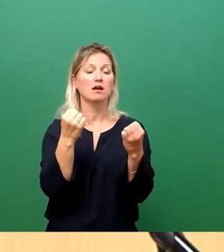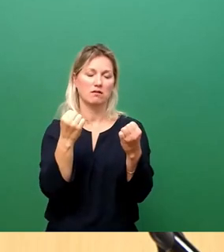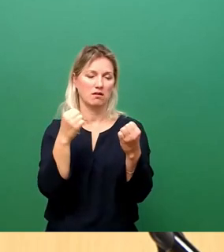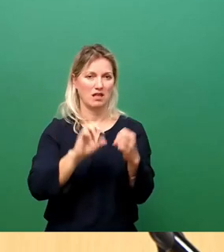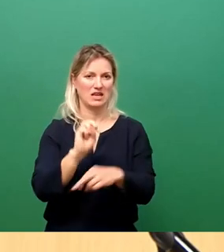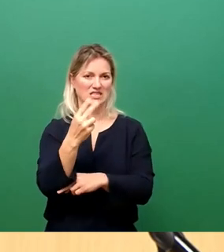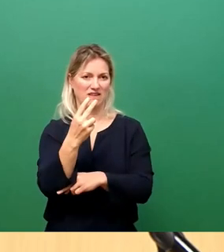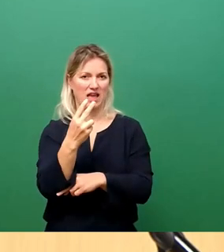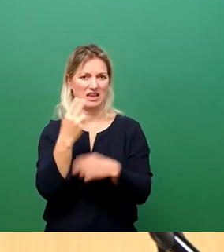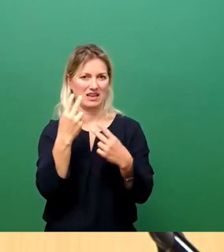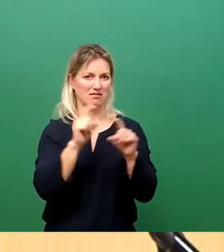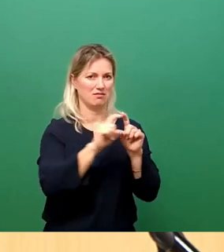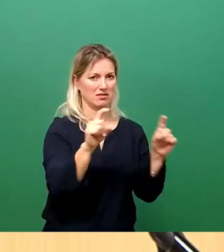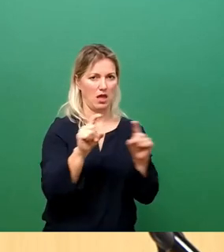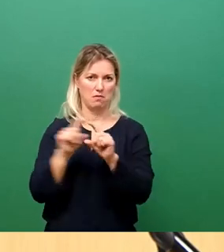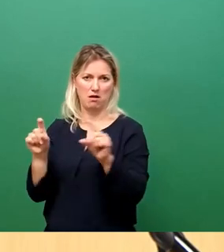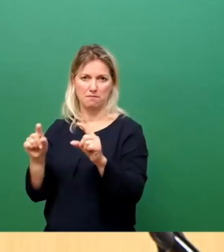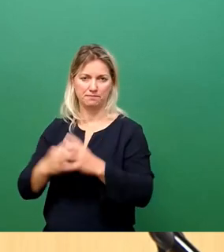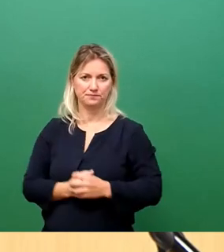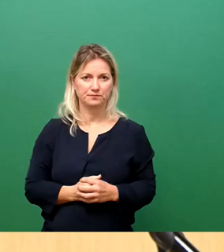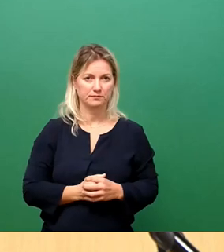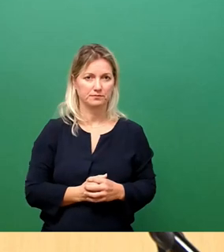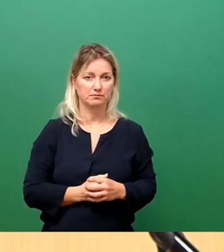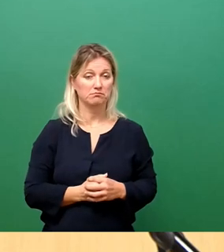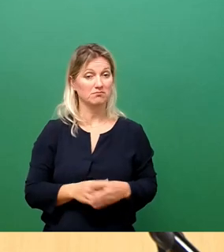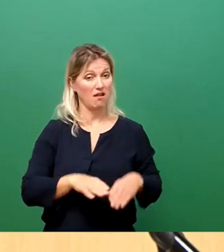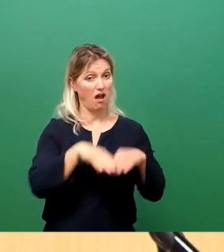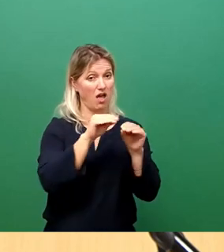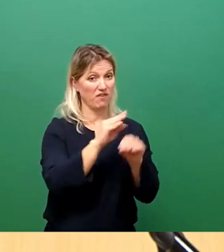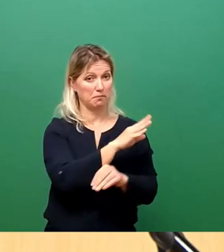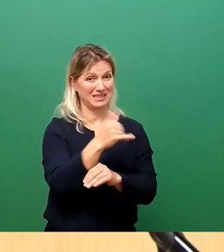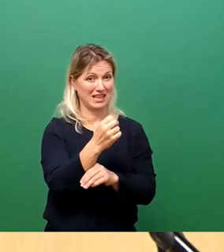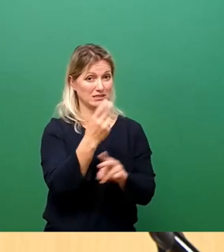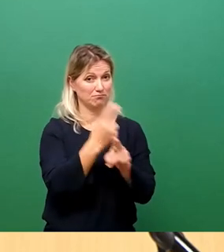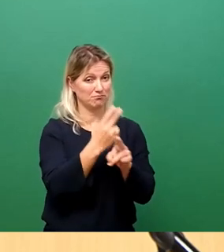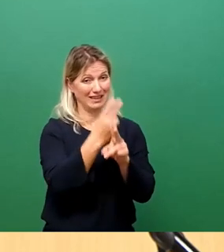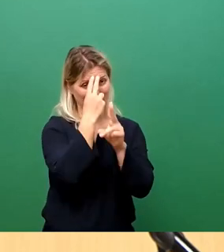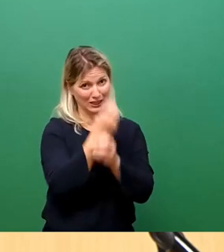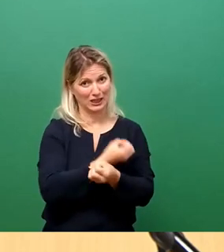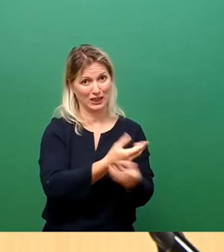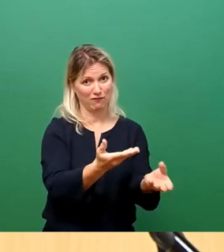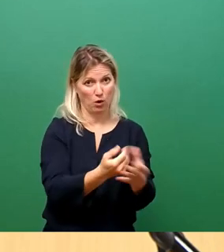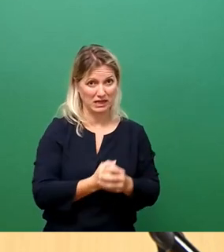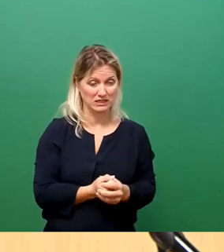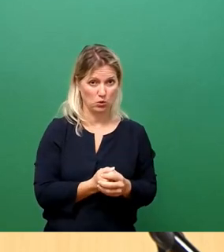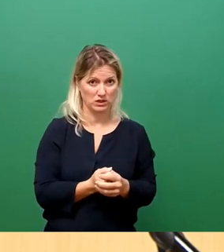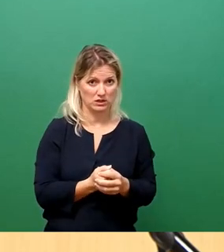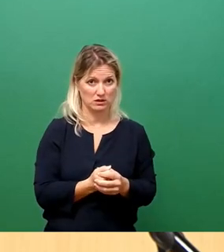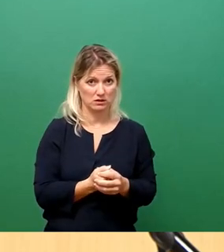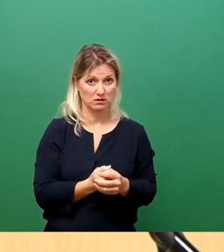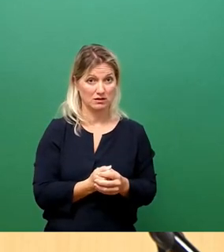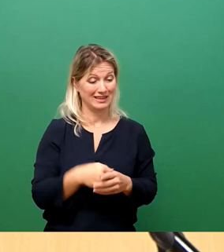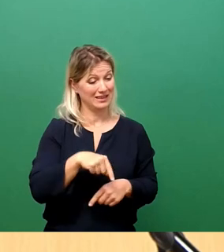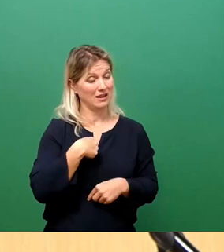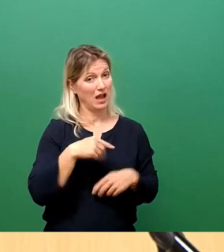Die eine Säule, die wir seit Anbeginn haben, ist die Säule der Informationen. Die Mitarbeiter wurden bei uns im Haus